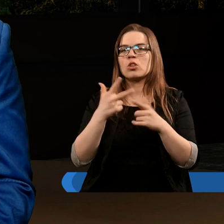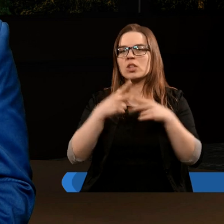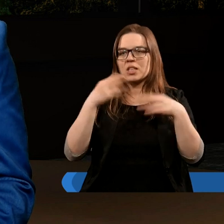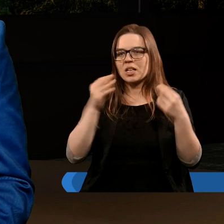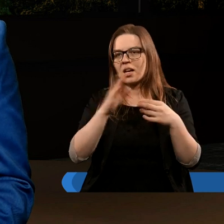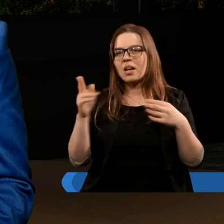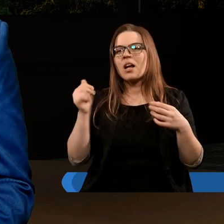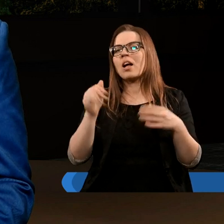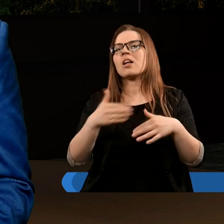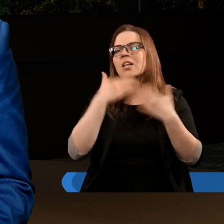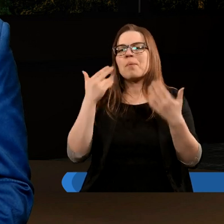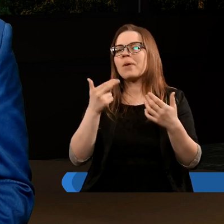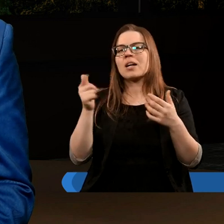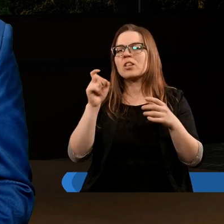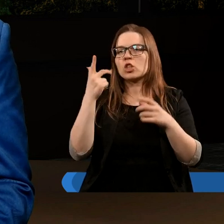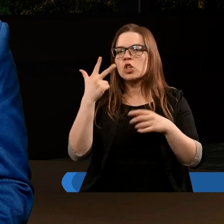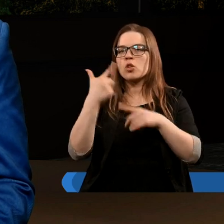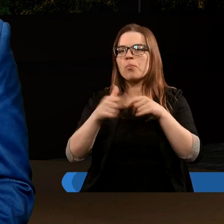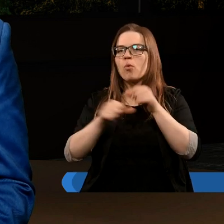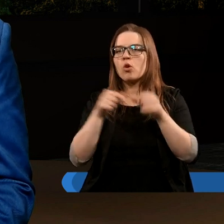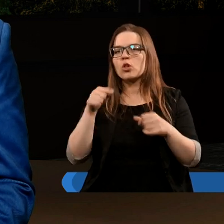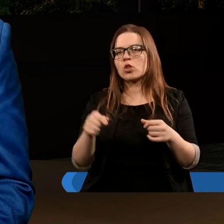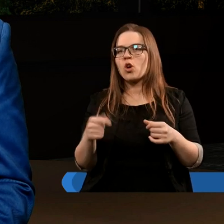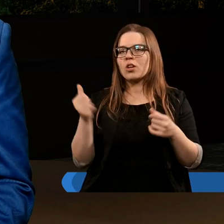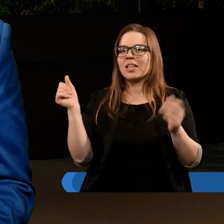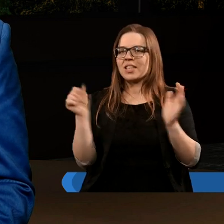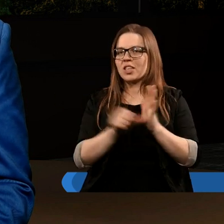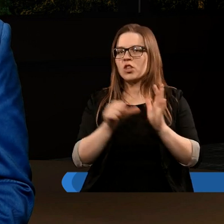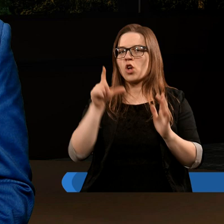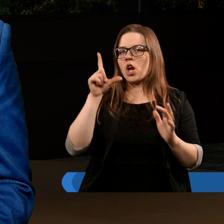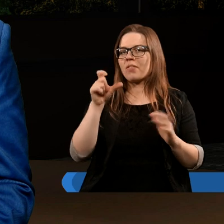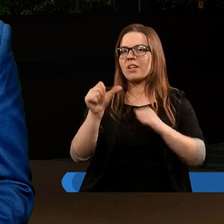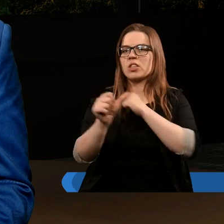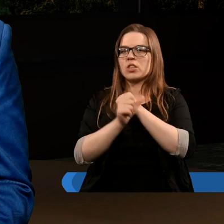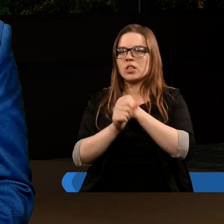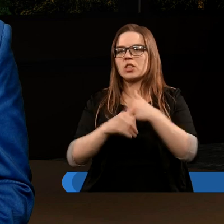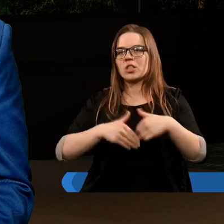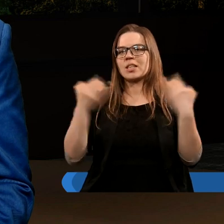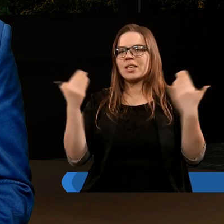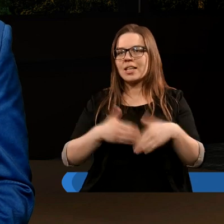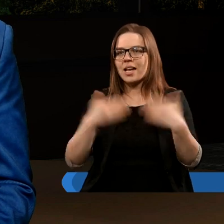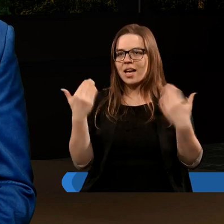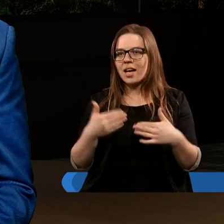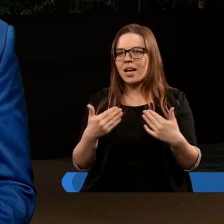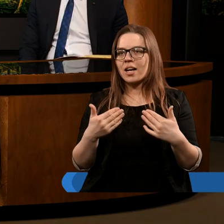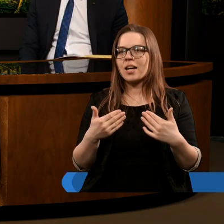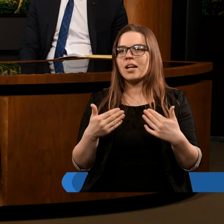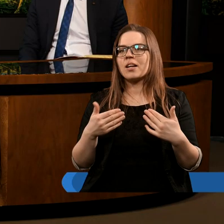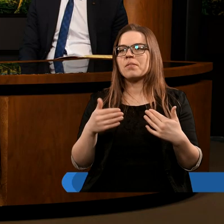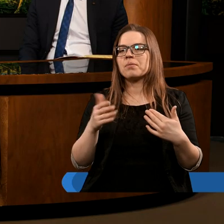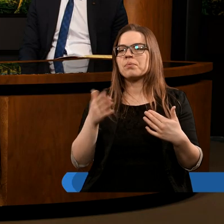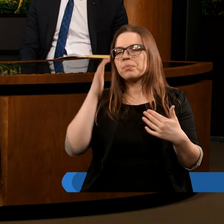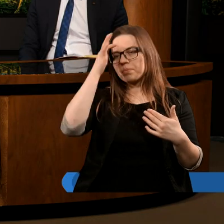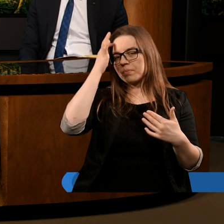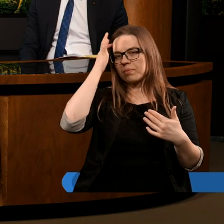a zatem z takiego działania matematycznego trzy i pół roku to tysiąc dwieście sześćdziesiąt dni. A jakbyśmy to